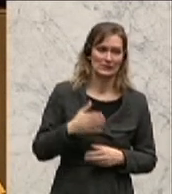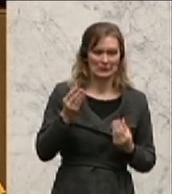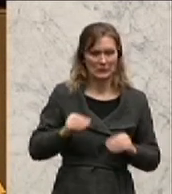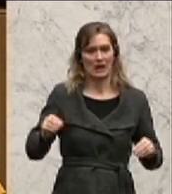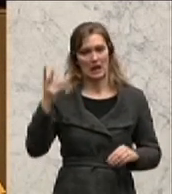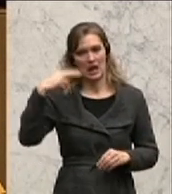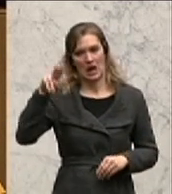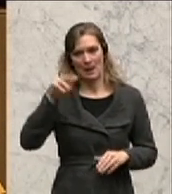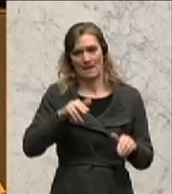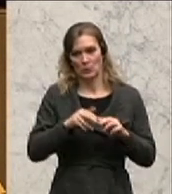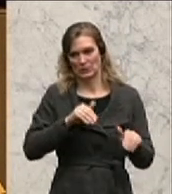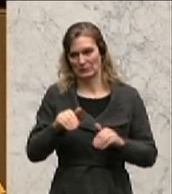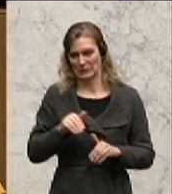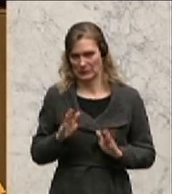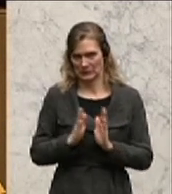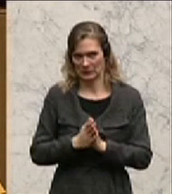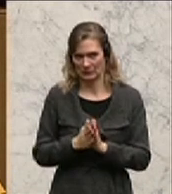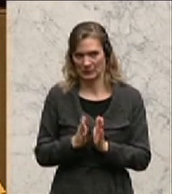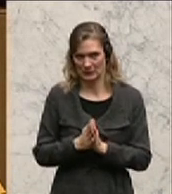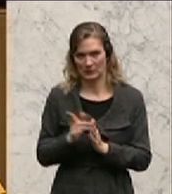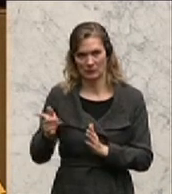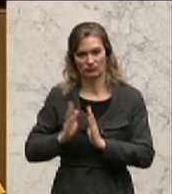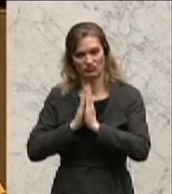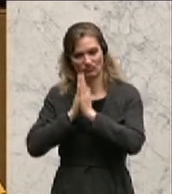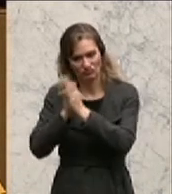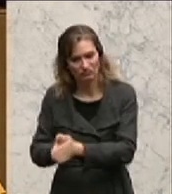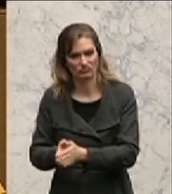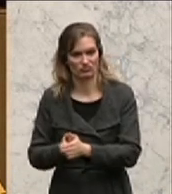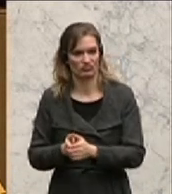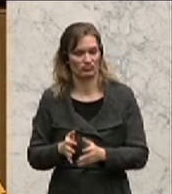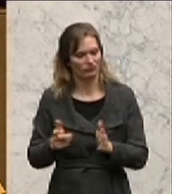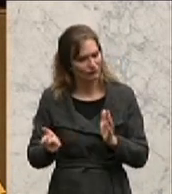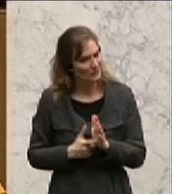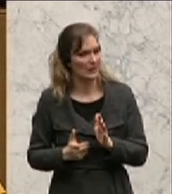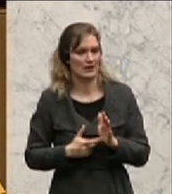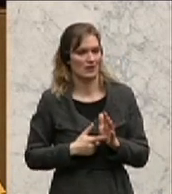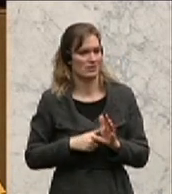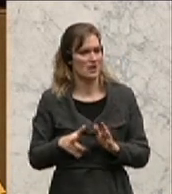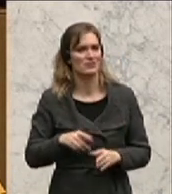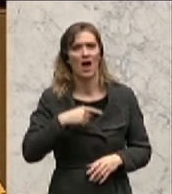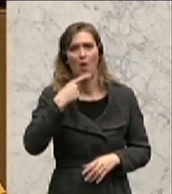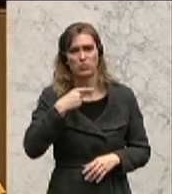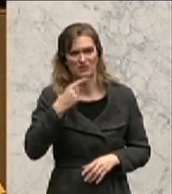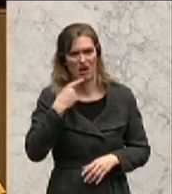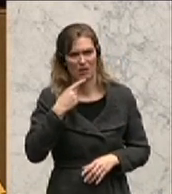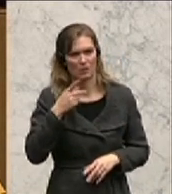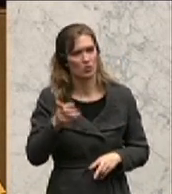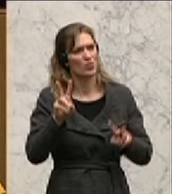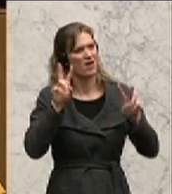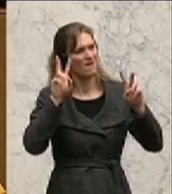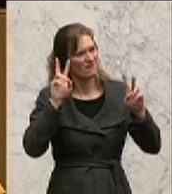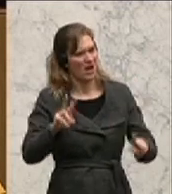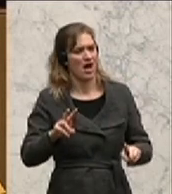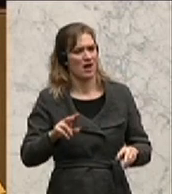Bundesminister, ich ersuche Sie dringend, diese Aussage wirklich entschieden